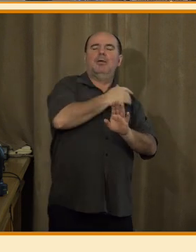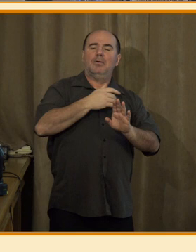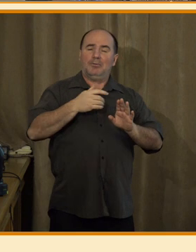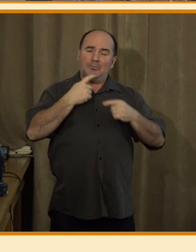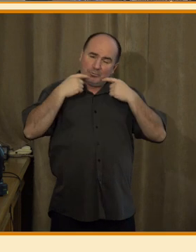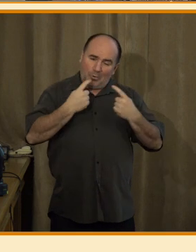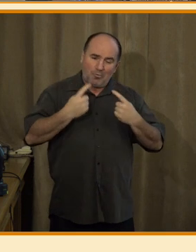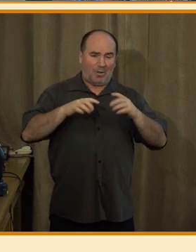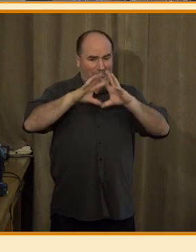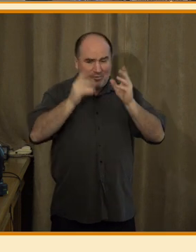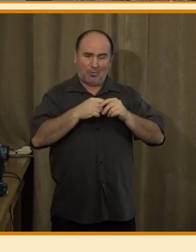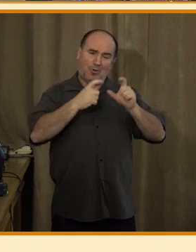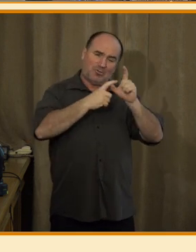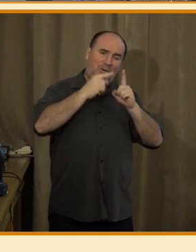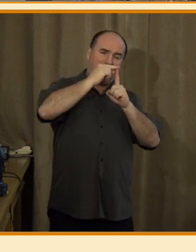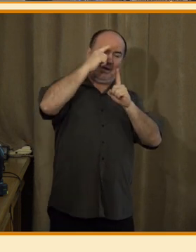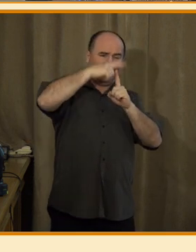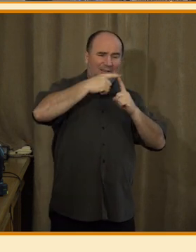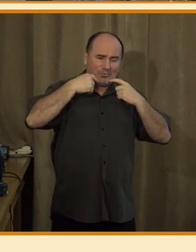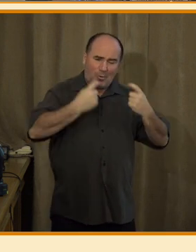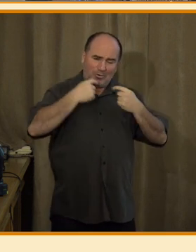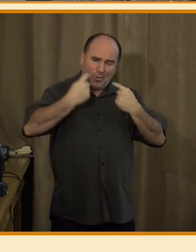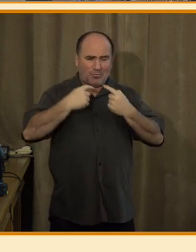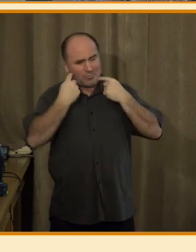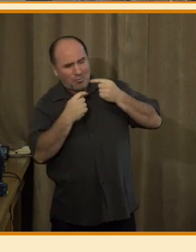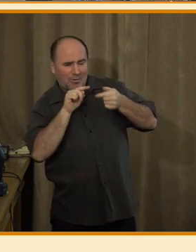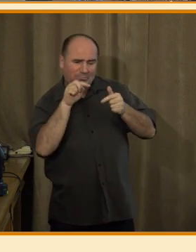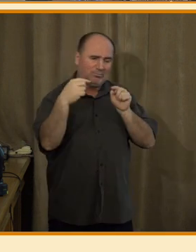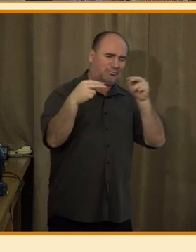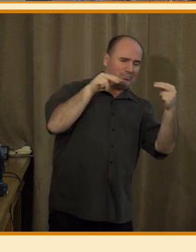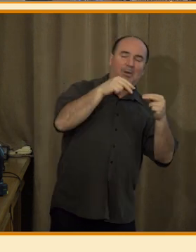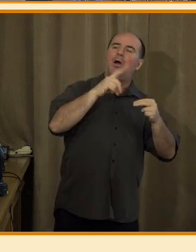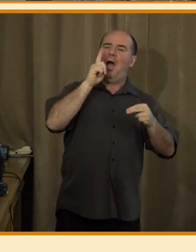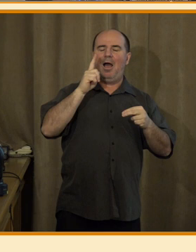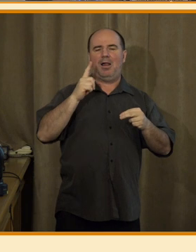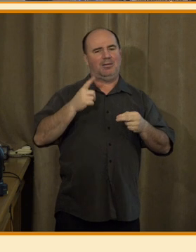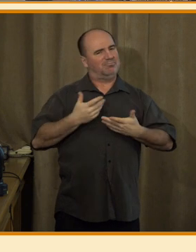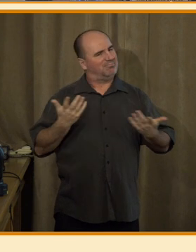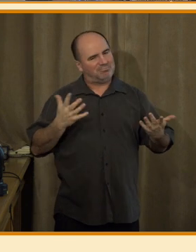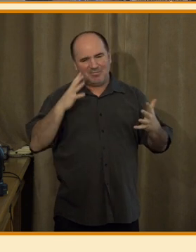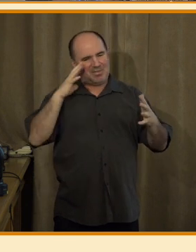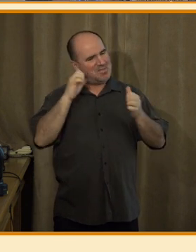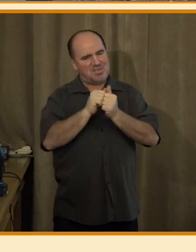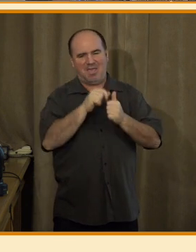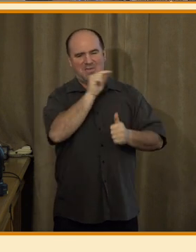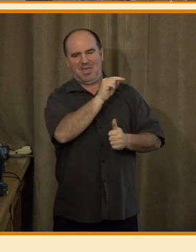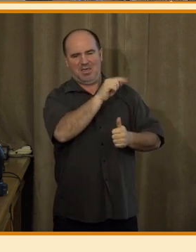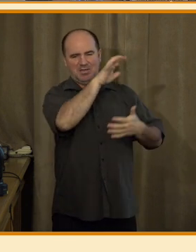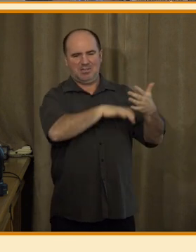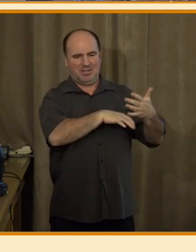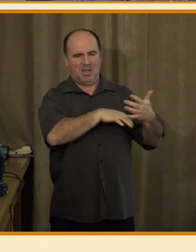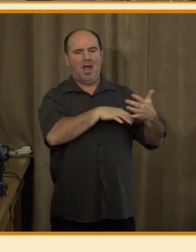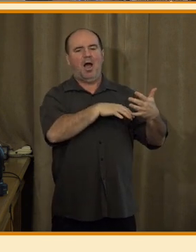vrátili ke staré praxi. A nemyslím si, že to je špatně, protože ta koexistence z